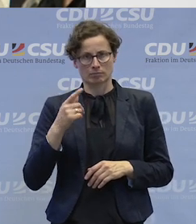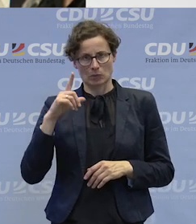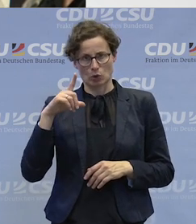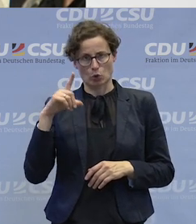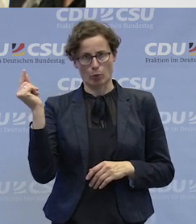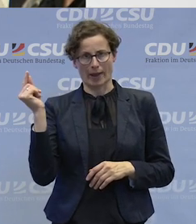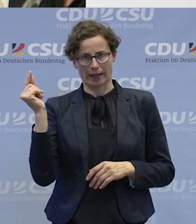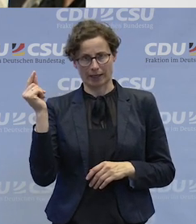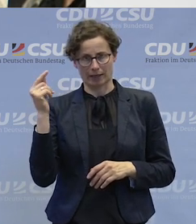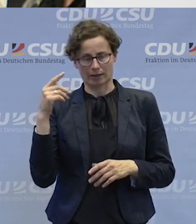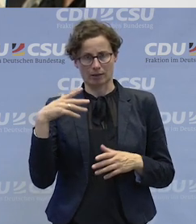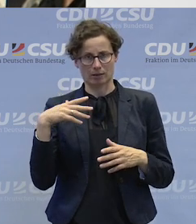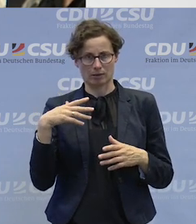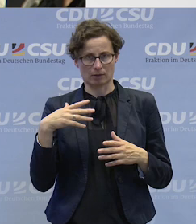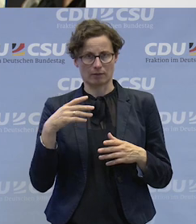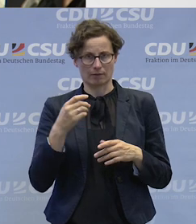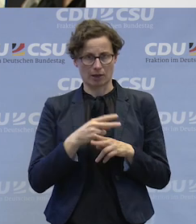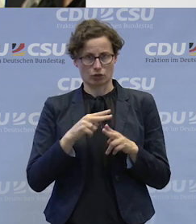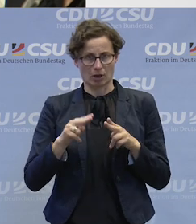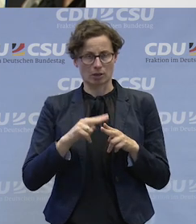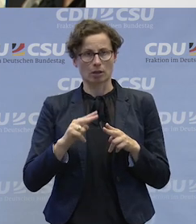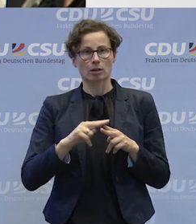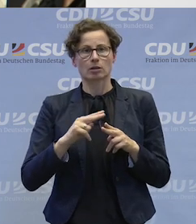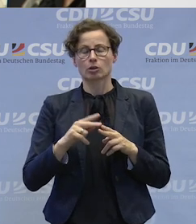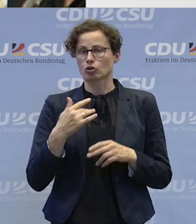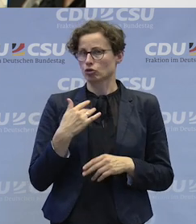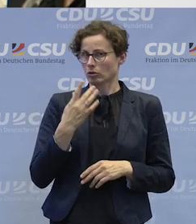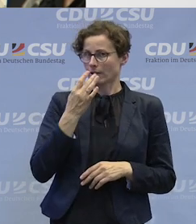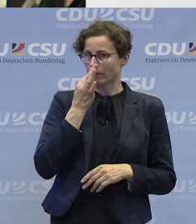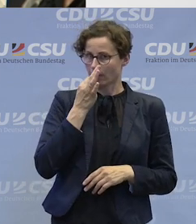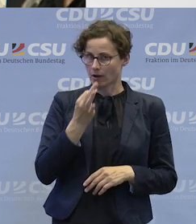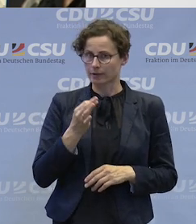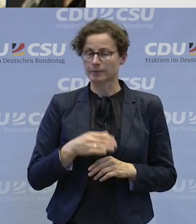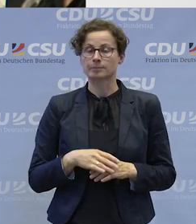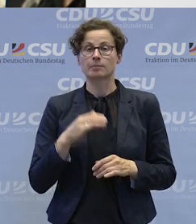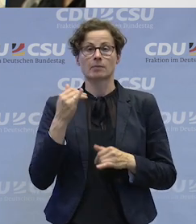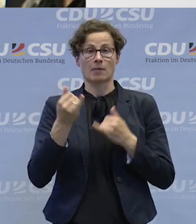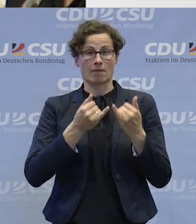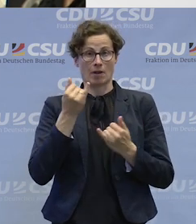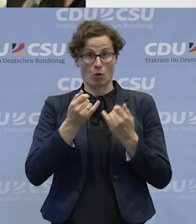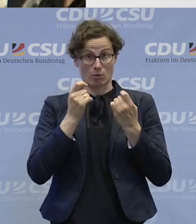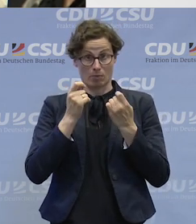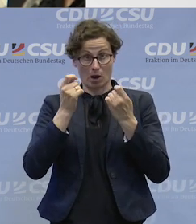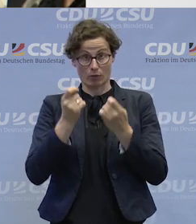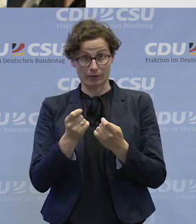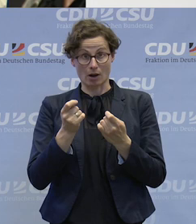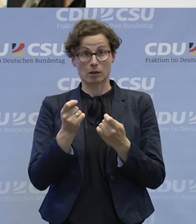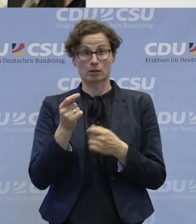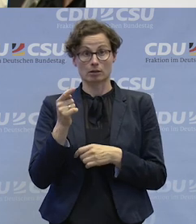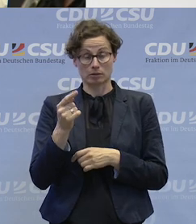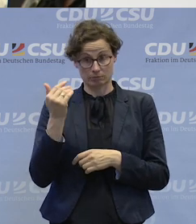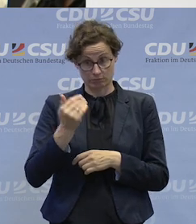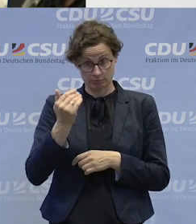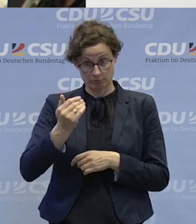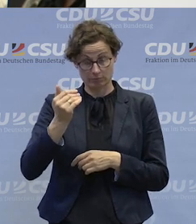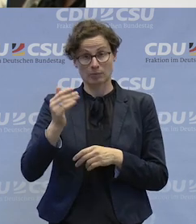und ich habe die Frage, bei den Frauenbeauftragten, ist das regelmäßig bei den Werkstatträten,